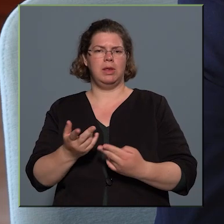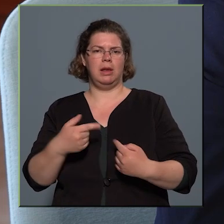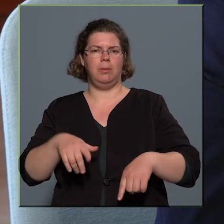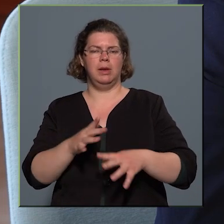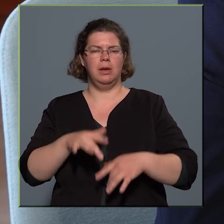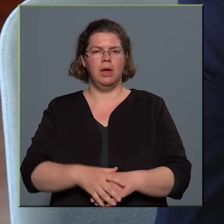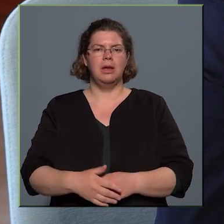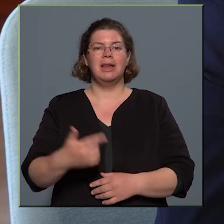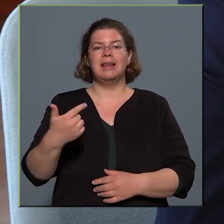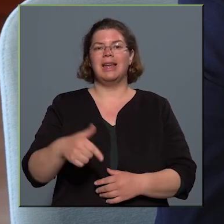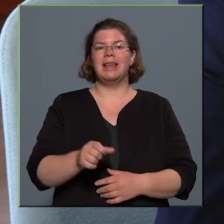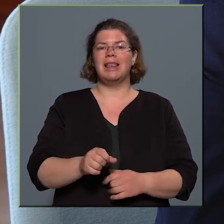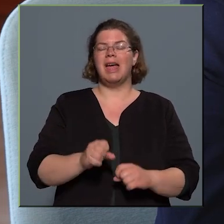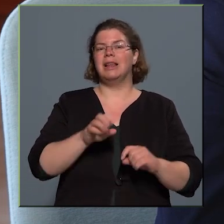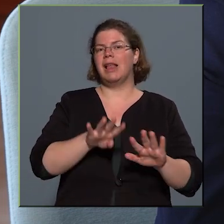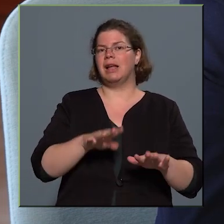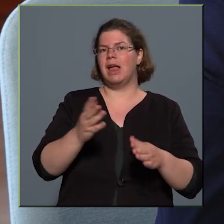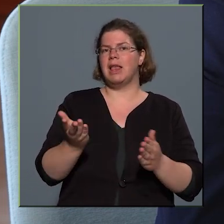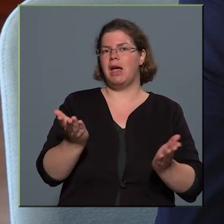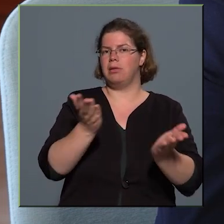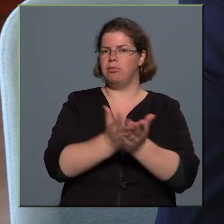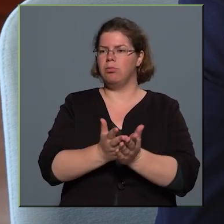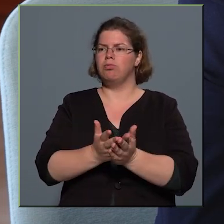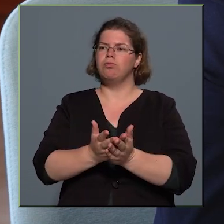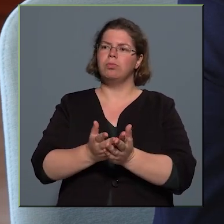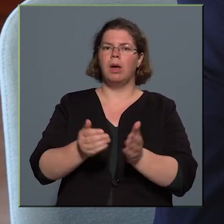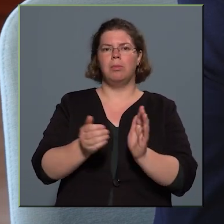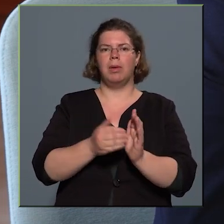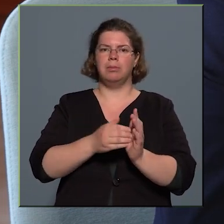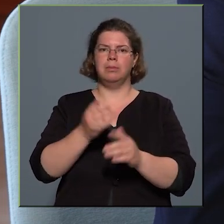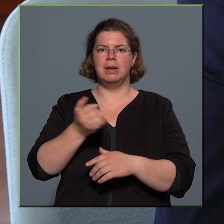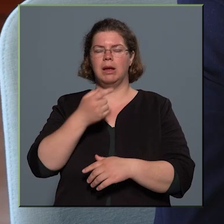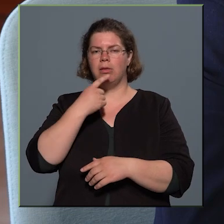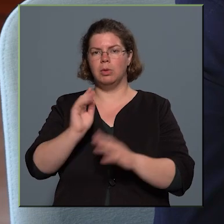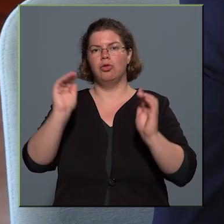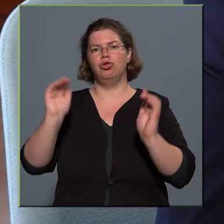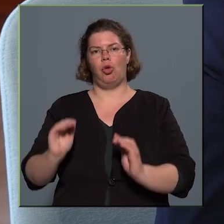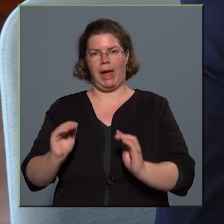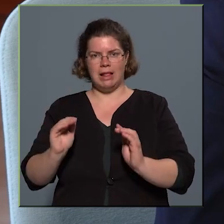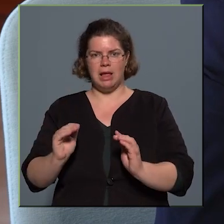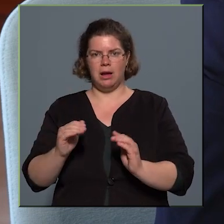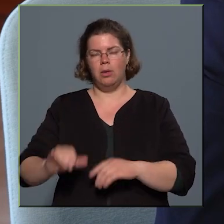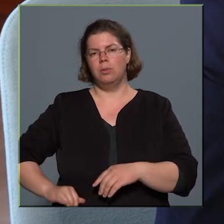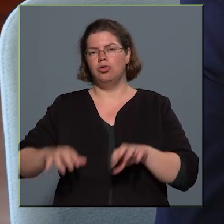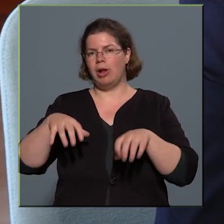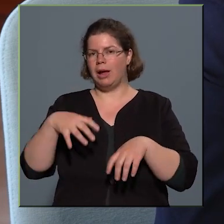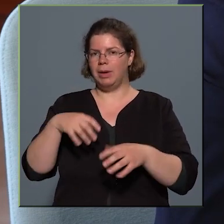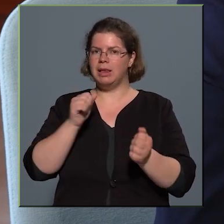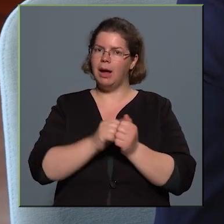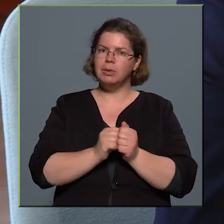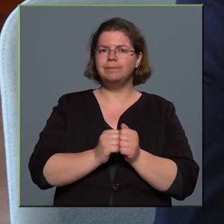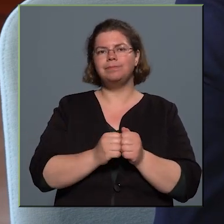akkor még mindig azt láthatjuk, hogy csökkentek a bűncselekmény számok. Ezt tartsuk azt gondolom célul ezt a